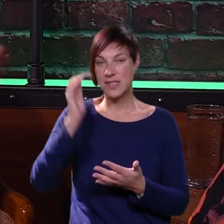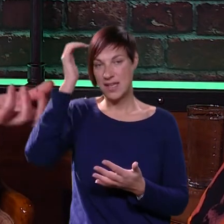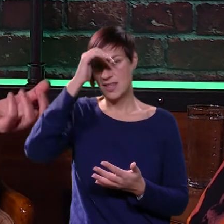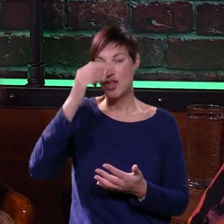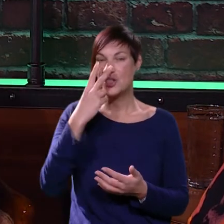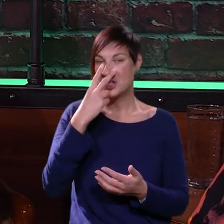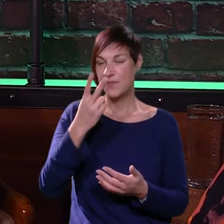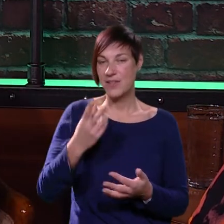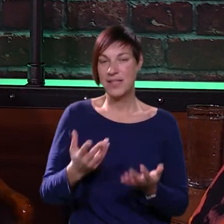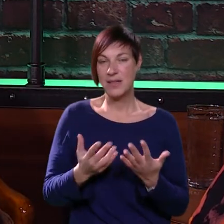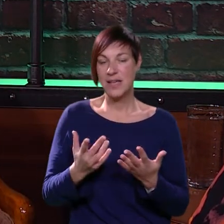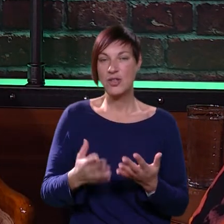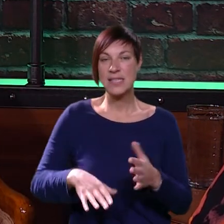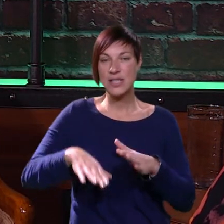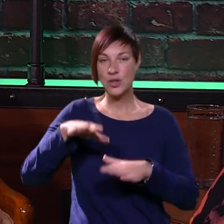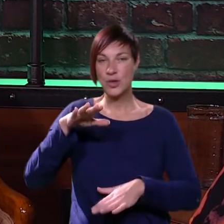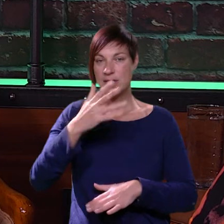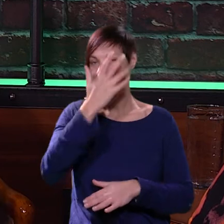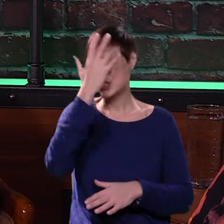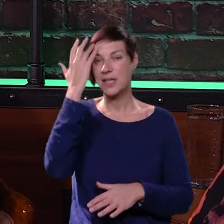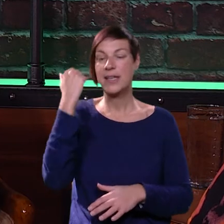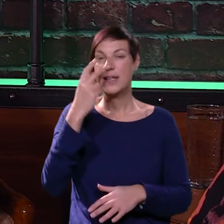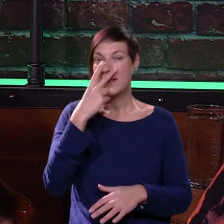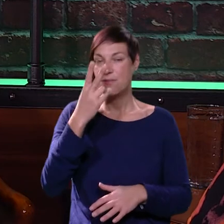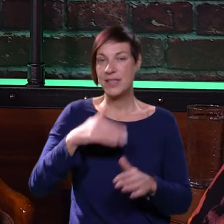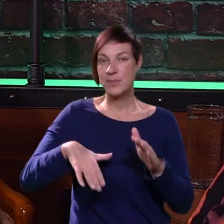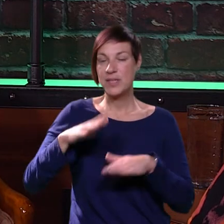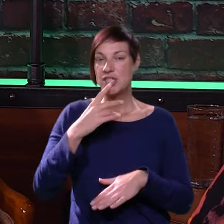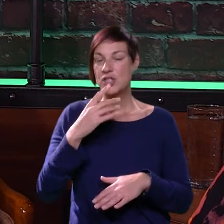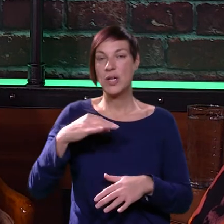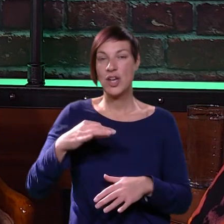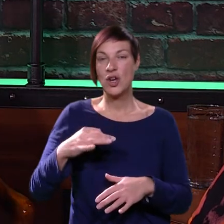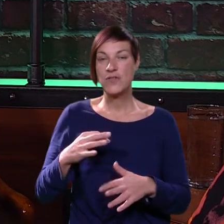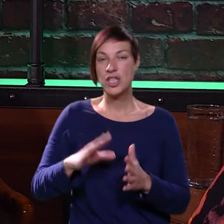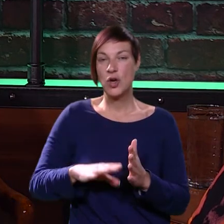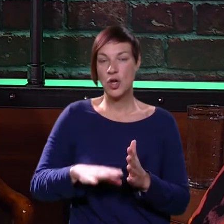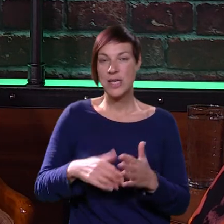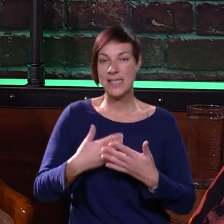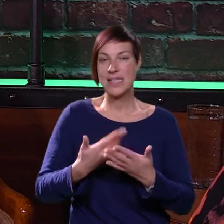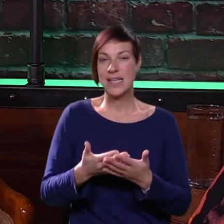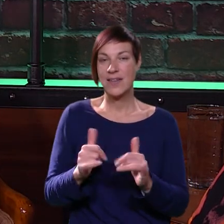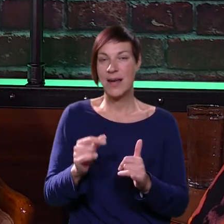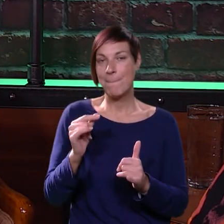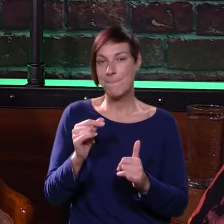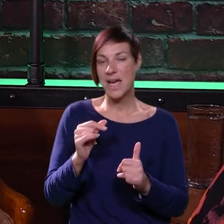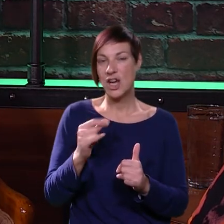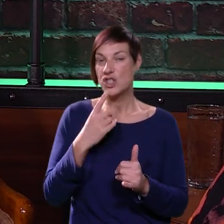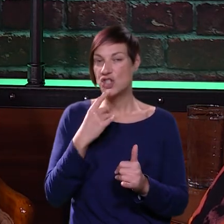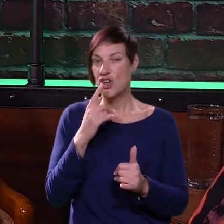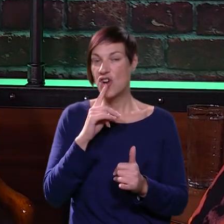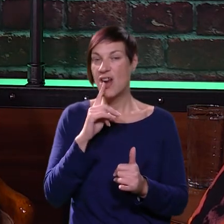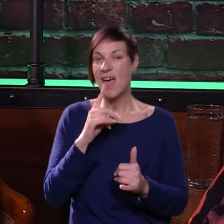srednoći vidim, jeli, kako se to diže, vidim sad, ne znam, niži je cukar, onda ovisi koliko je nizak da ovaj ili malo